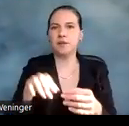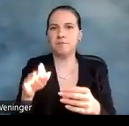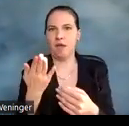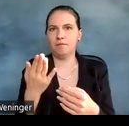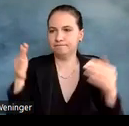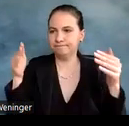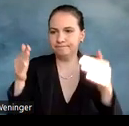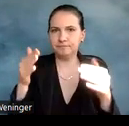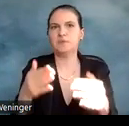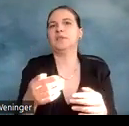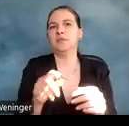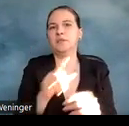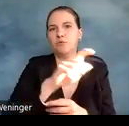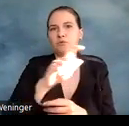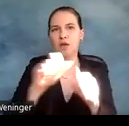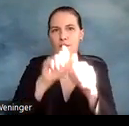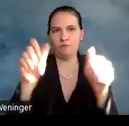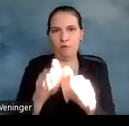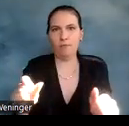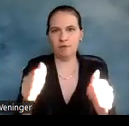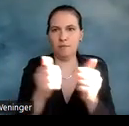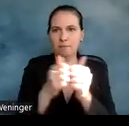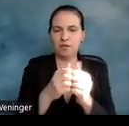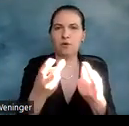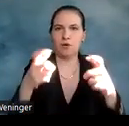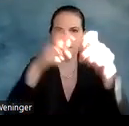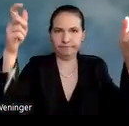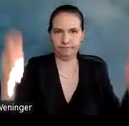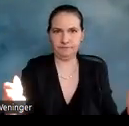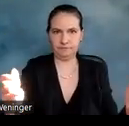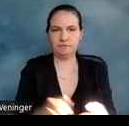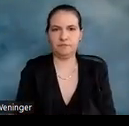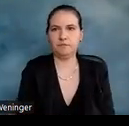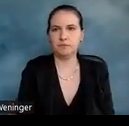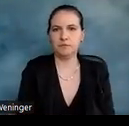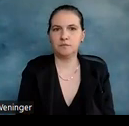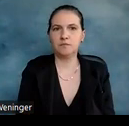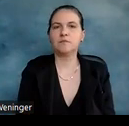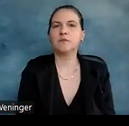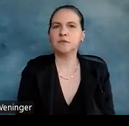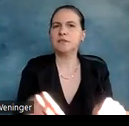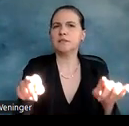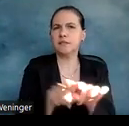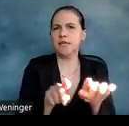die sie auf dem Bildschirm oder auf dem Papier sahen. Das passt so ein bisschen in das Theorien, was du heute mitgebracht hast, zu der DIN.